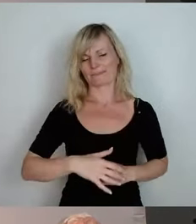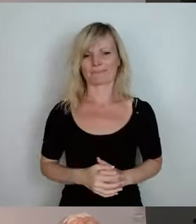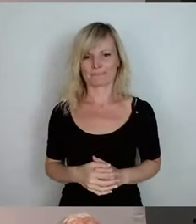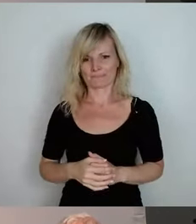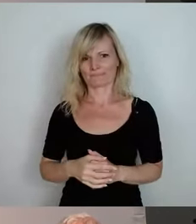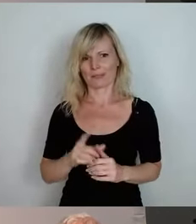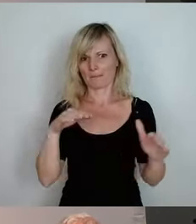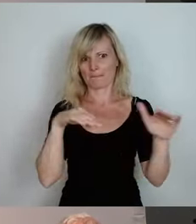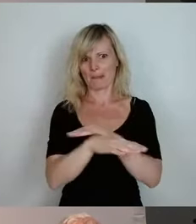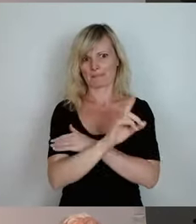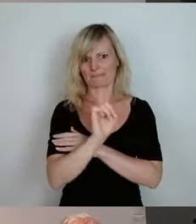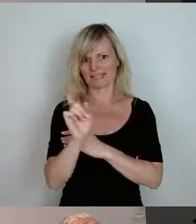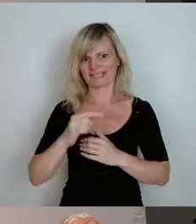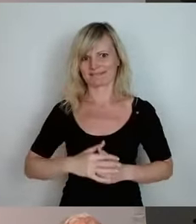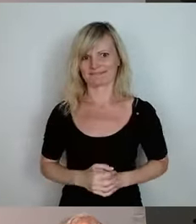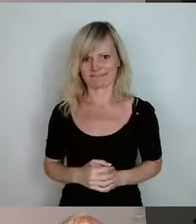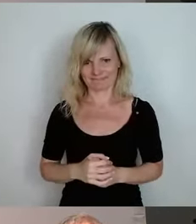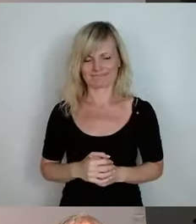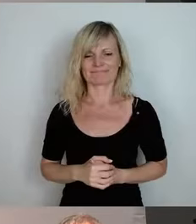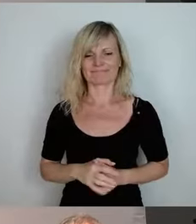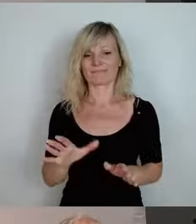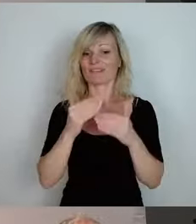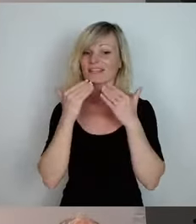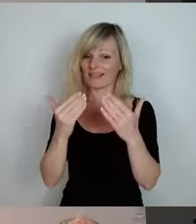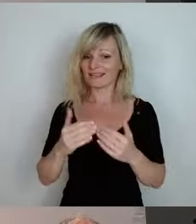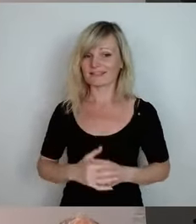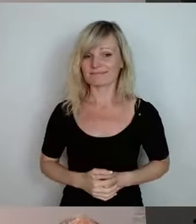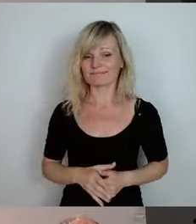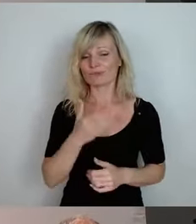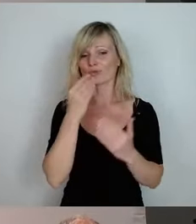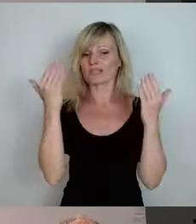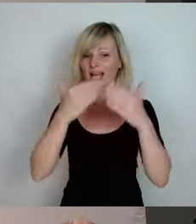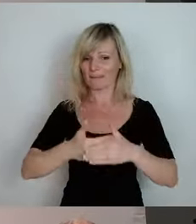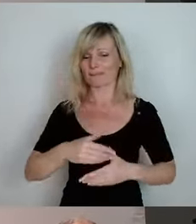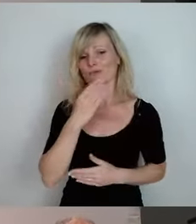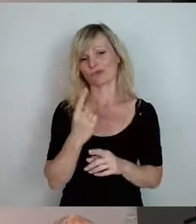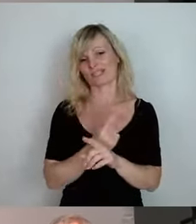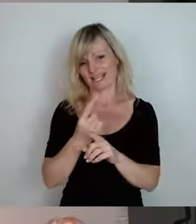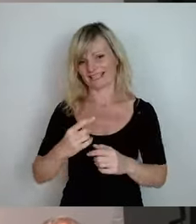fluchtartig verlassen. Vielen Dank, einen schönen Abend und eine schöne Zeit.